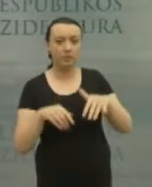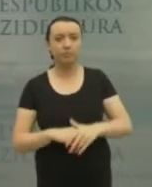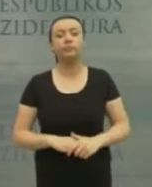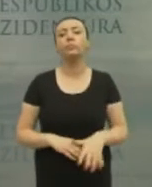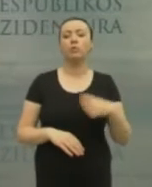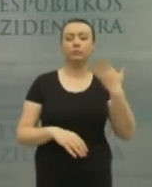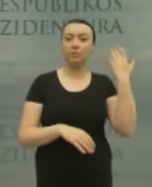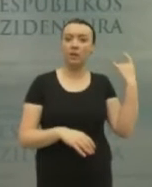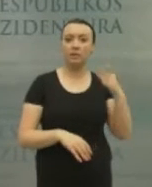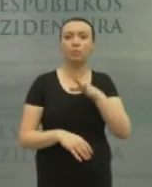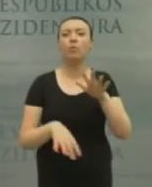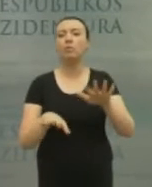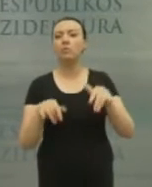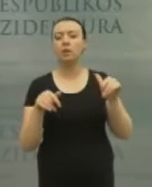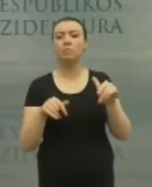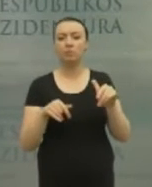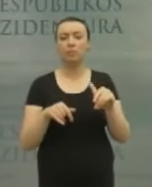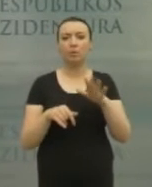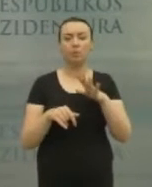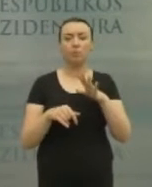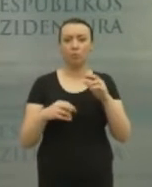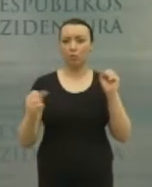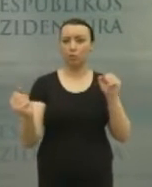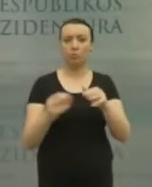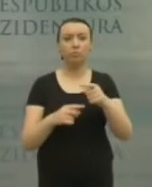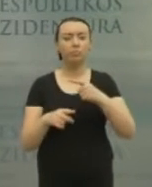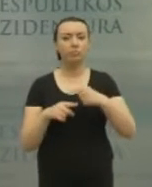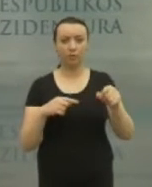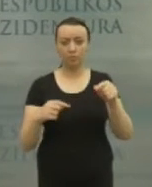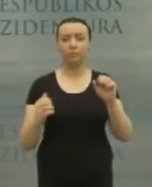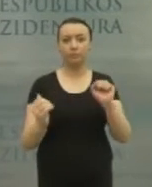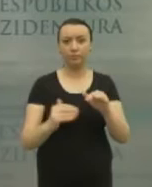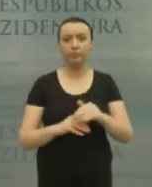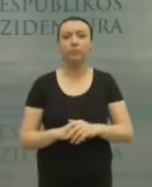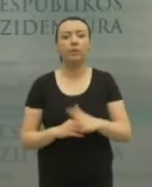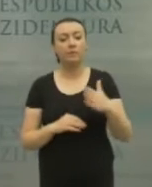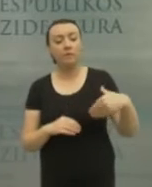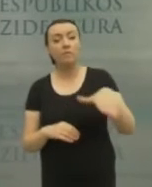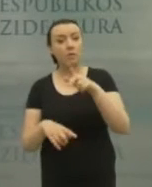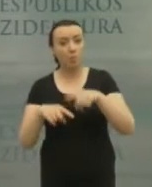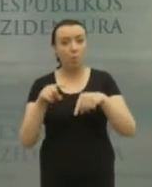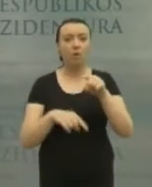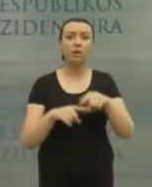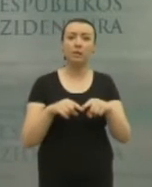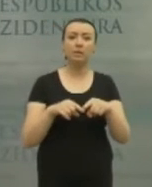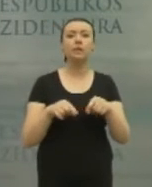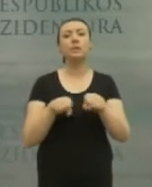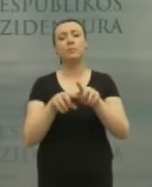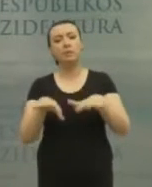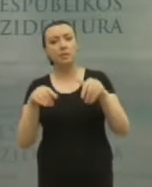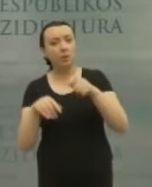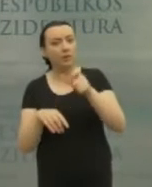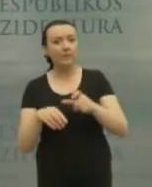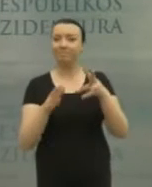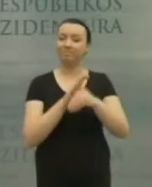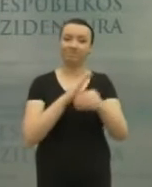vyko neseniai vykusios neilines sesijos metu. Tačiau ne visi politinių partijų vadovai yra taip pat ir Seimo nariai.